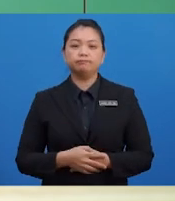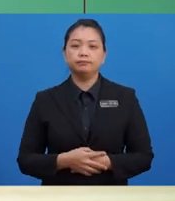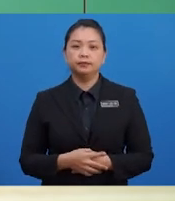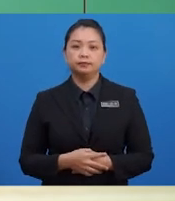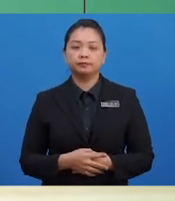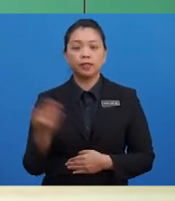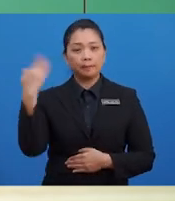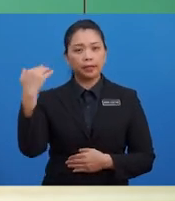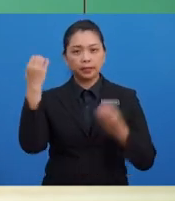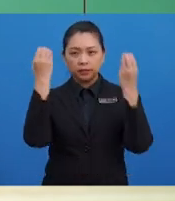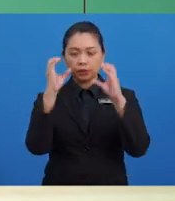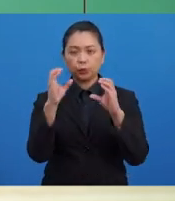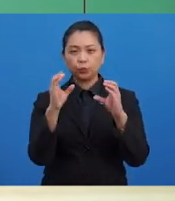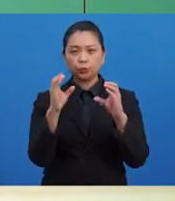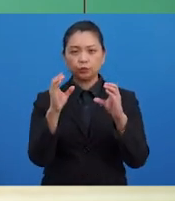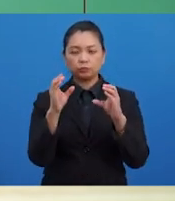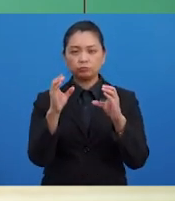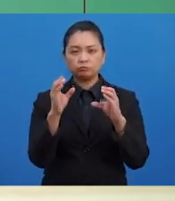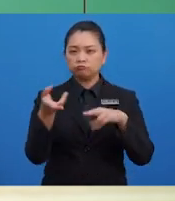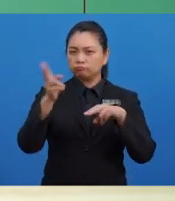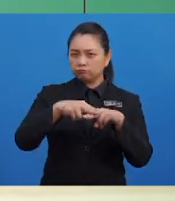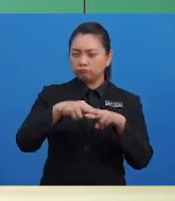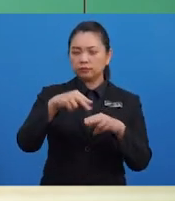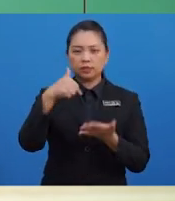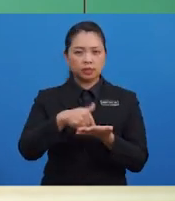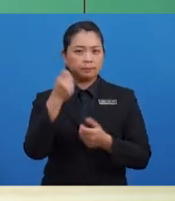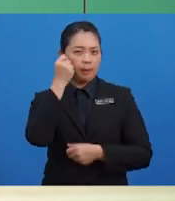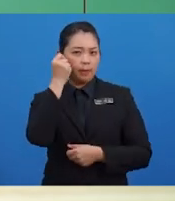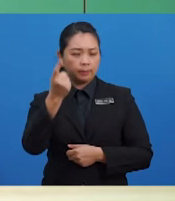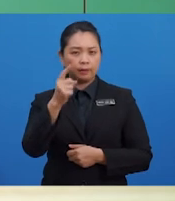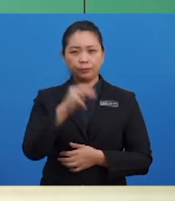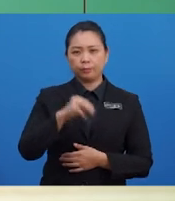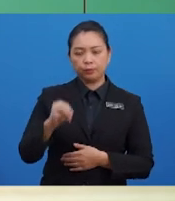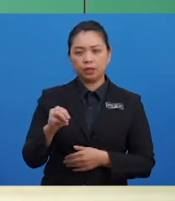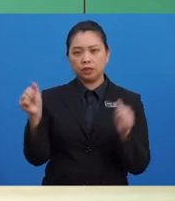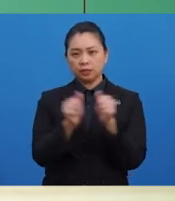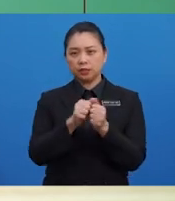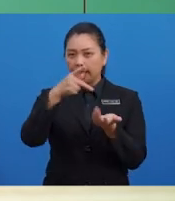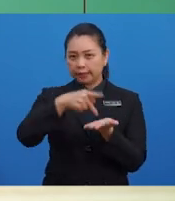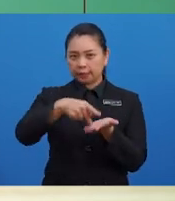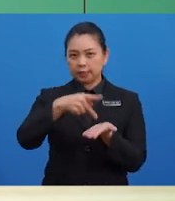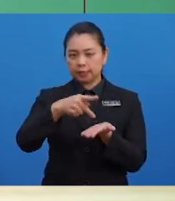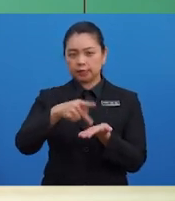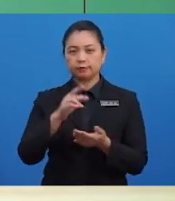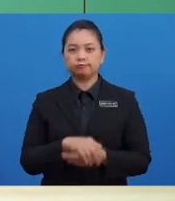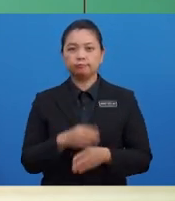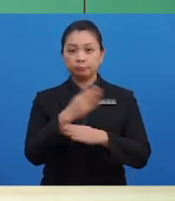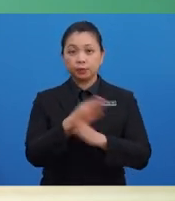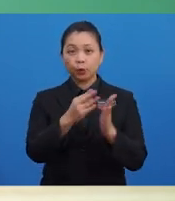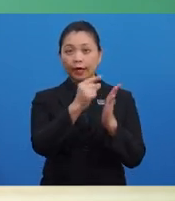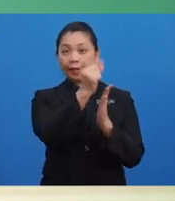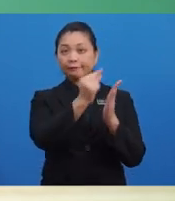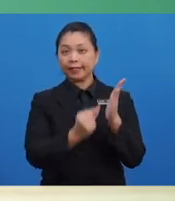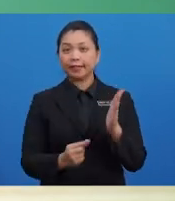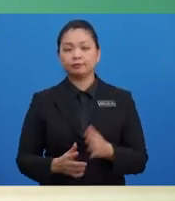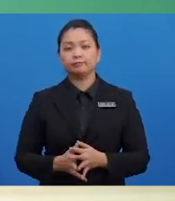Mari cikgu perkukuhkan lagi pemahaman murid-murid dengan peniraan berbentuk grafik ini.